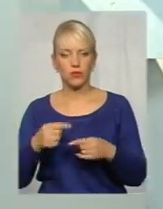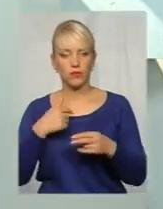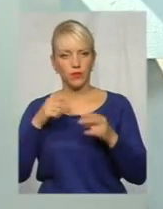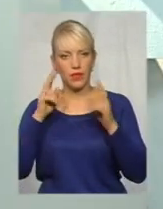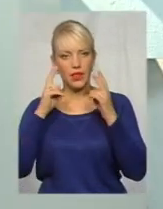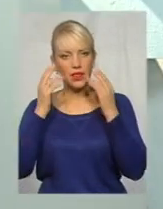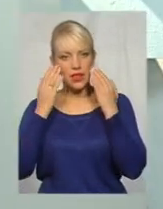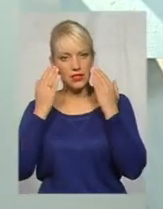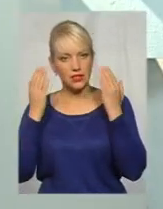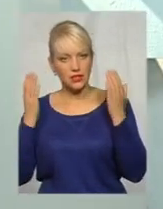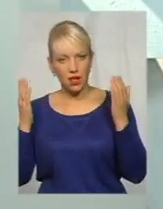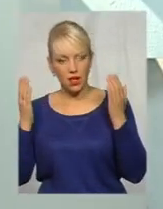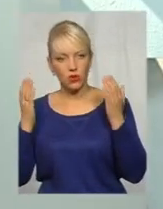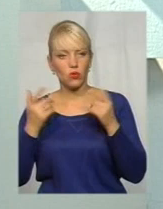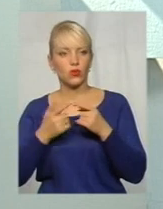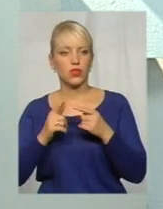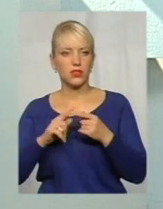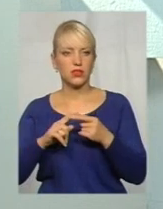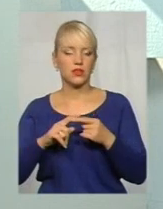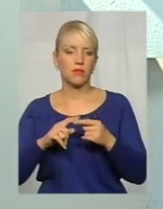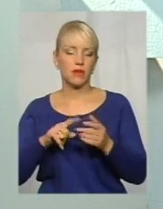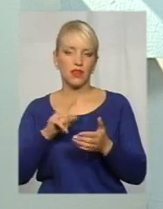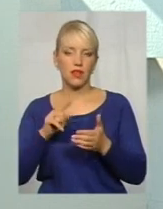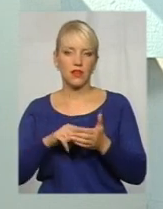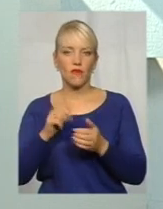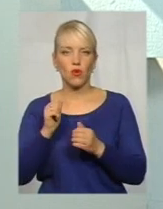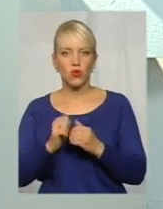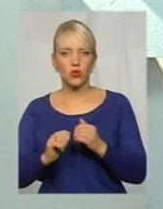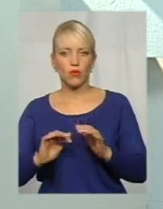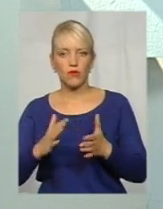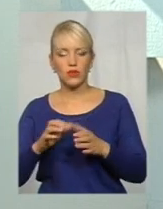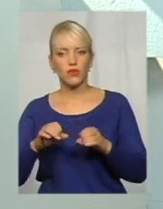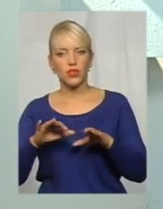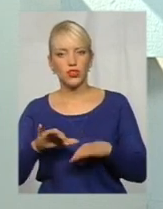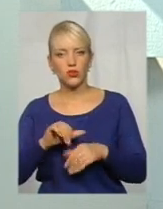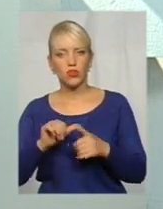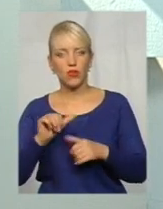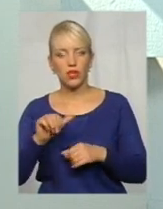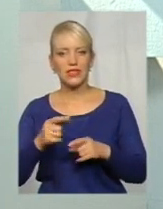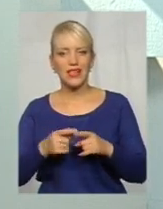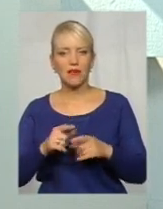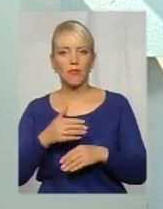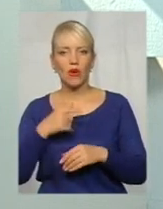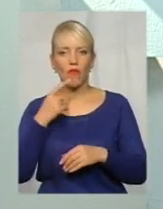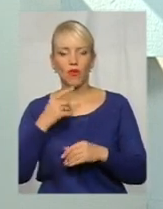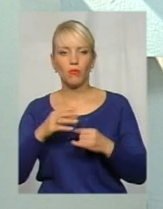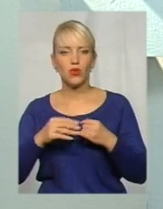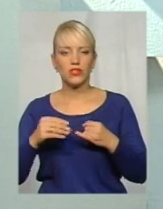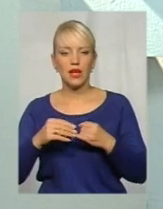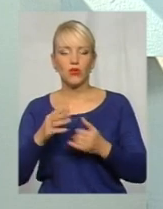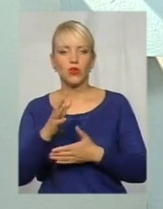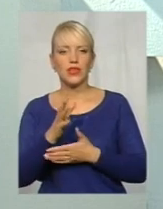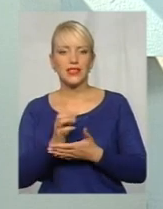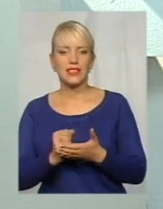вирішується в кожному випадку окремо. Це ми говоримо про землі резерву. Це регламентовано земельним